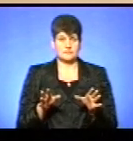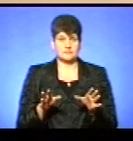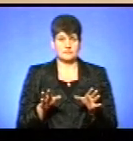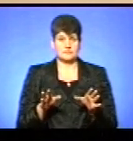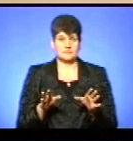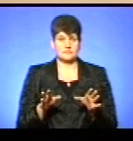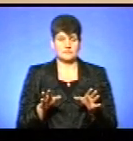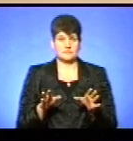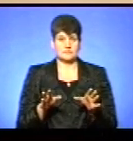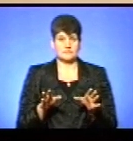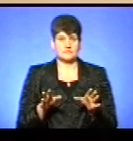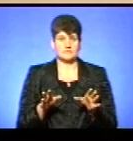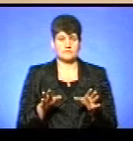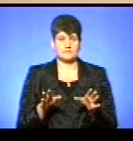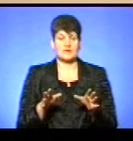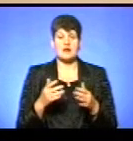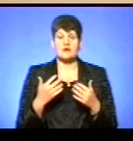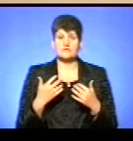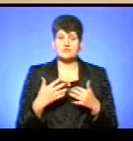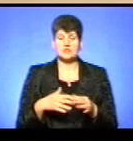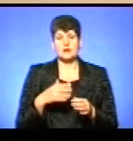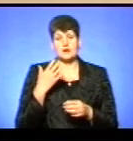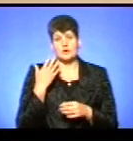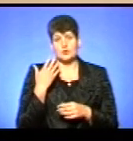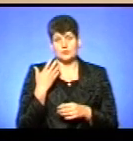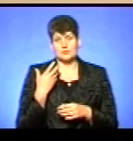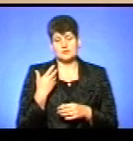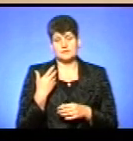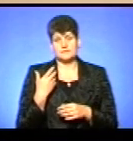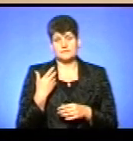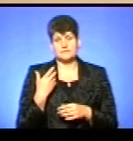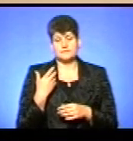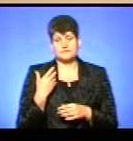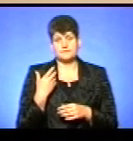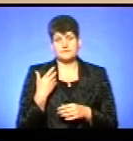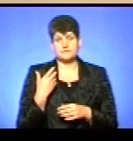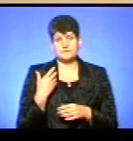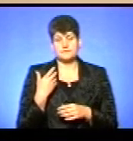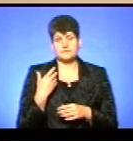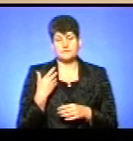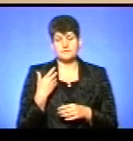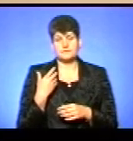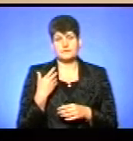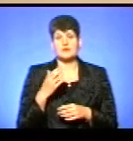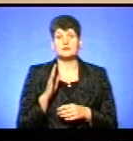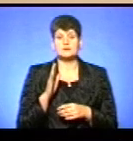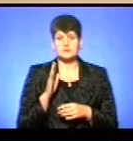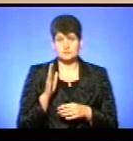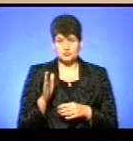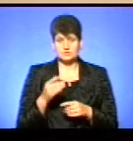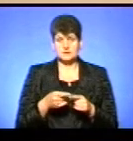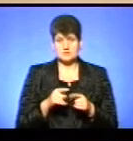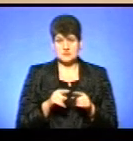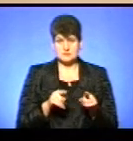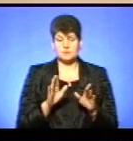А вже коли відбудеться, ми